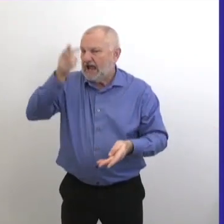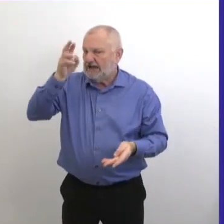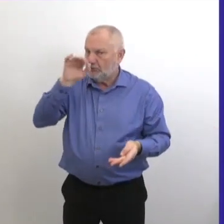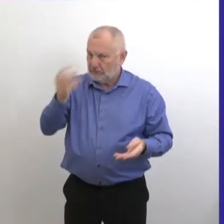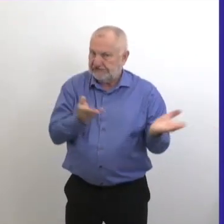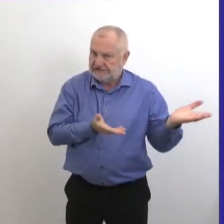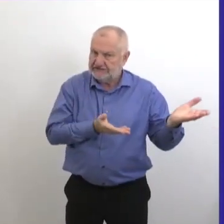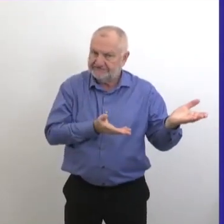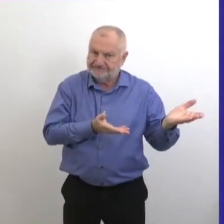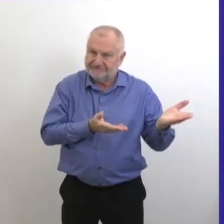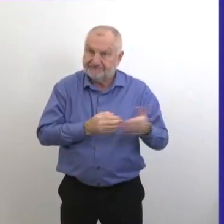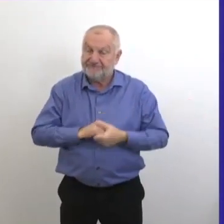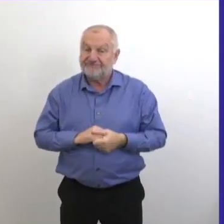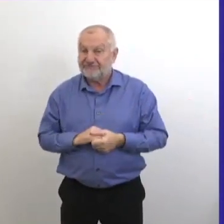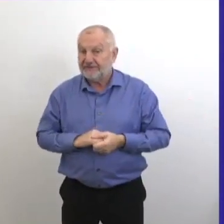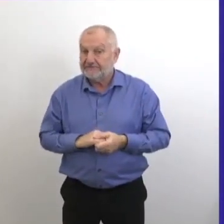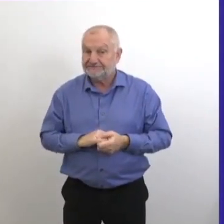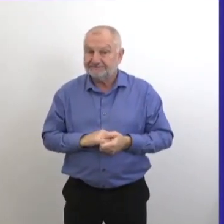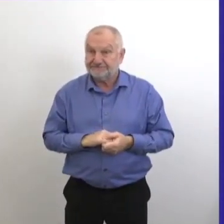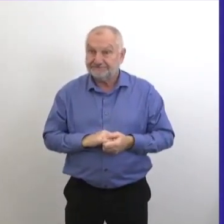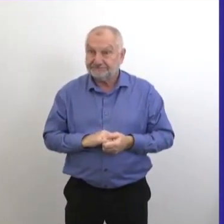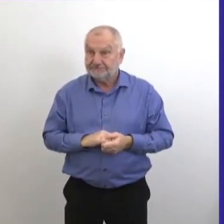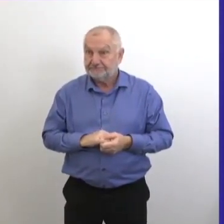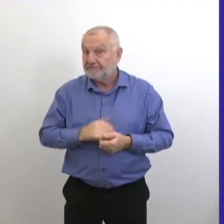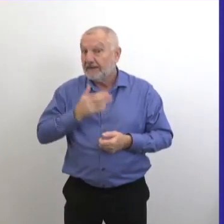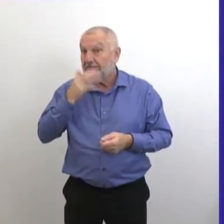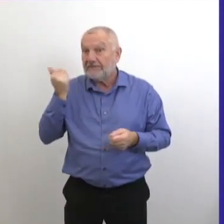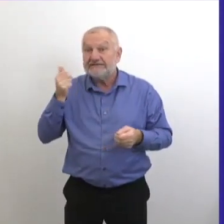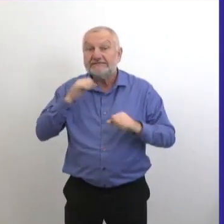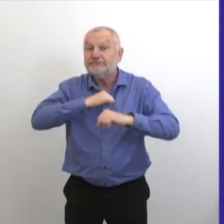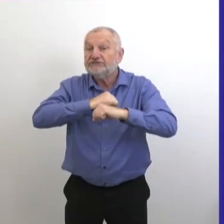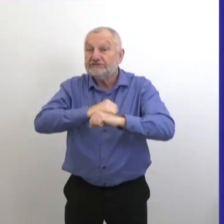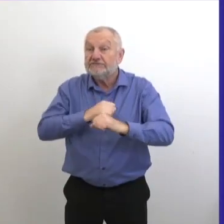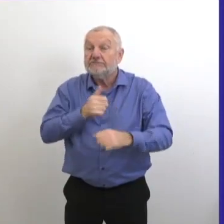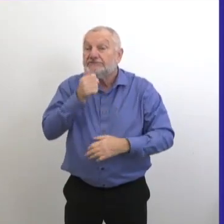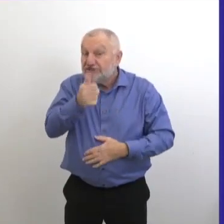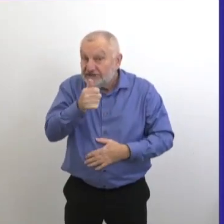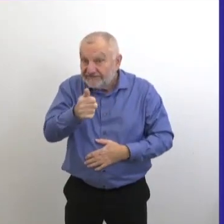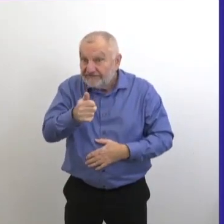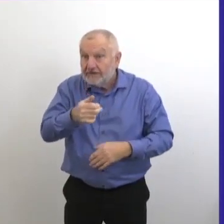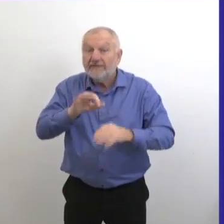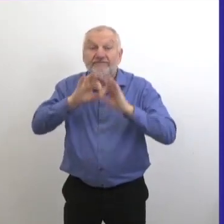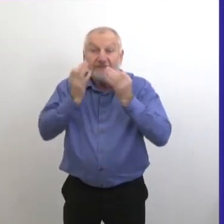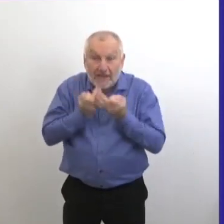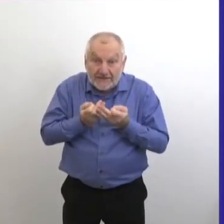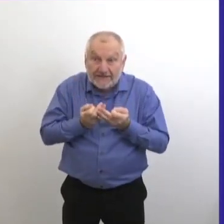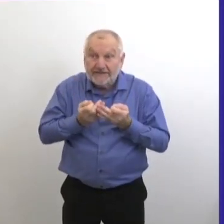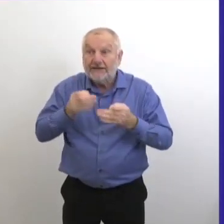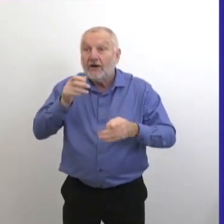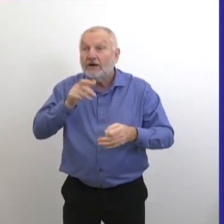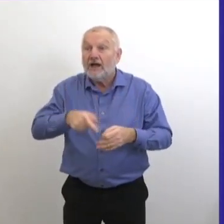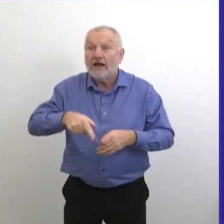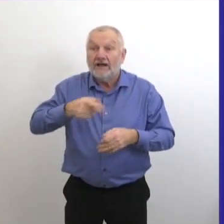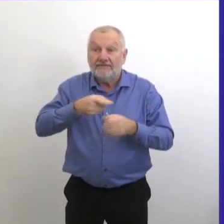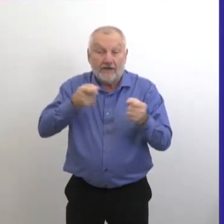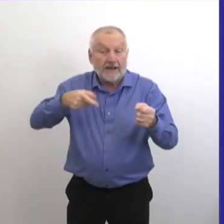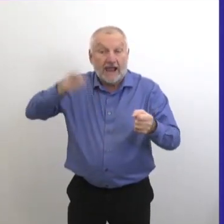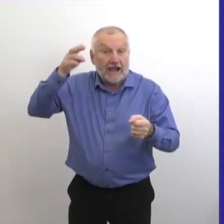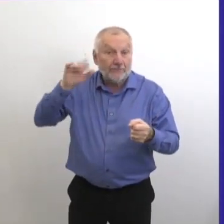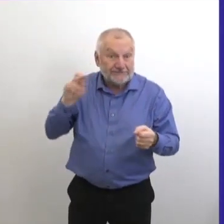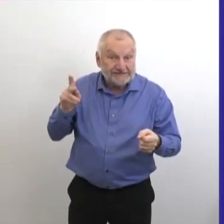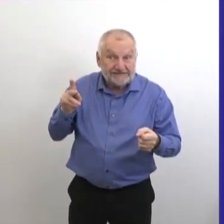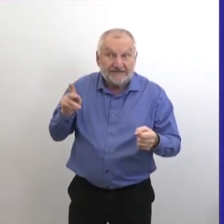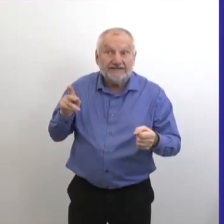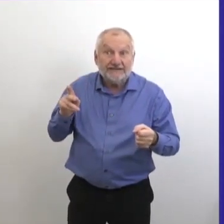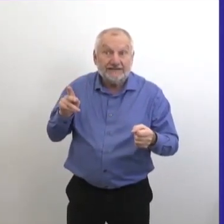vulnérable d'avoir une maladie grave. Donc, la meilleure manière de vous protéger, de protéger votre famille et de protéger les personnes qui sont en risque de développer une